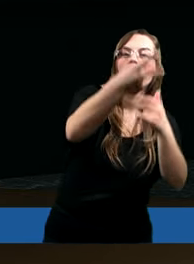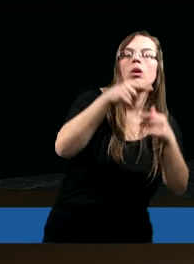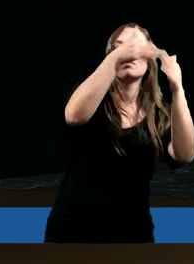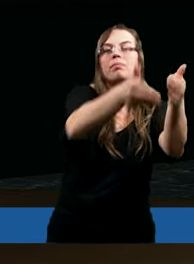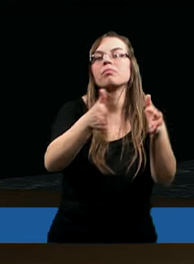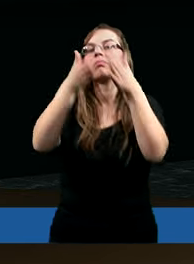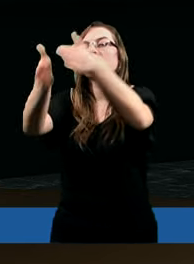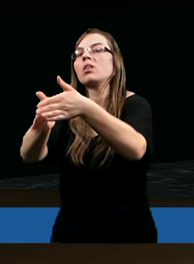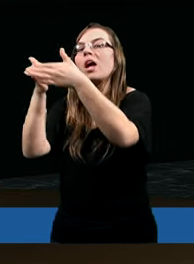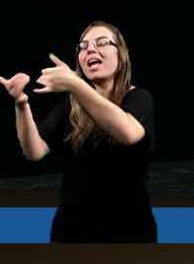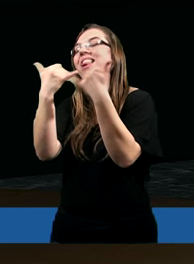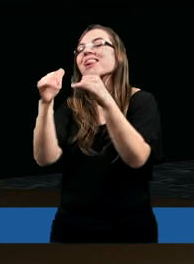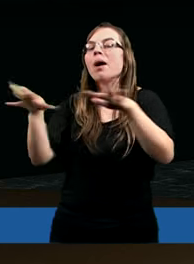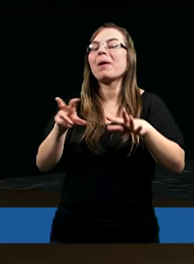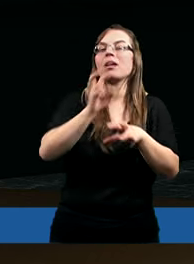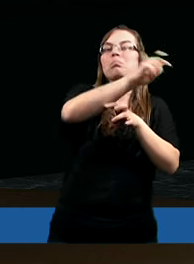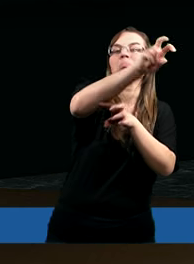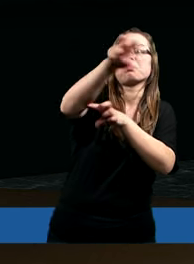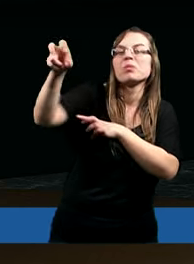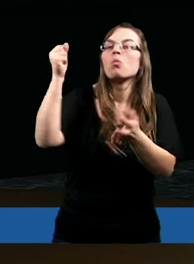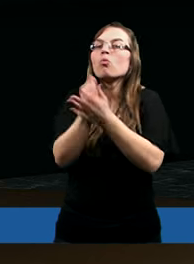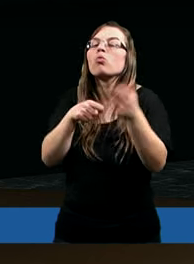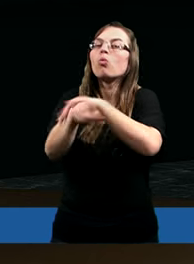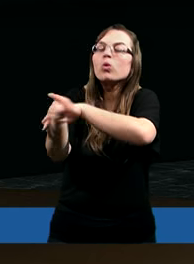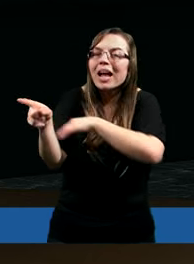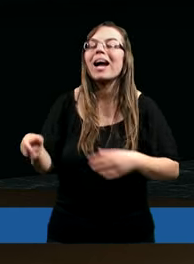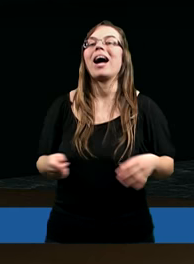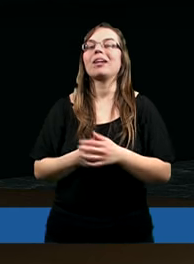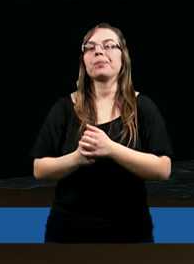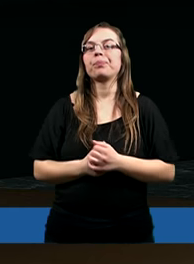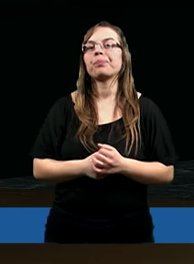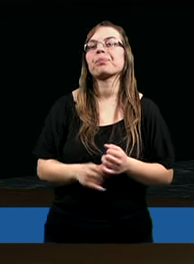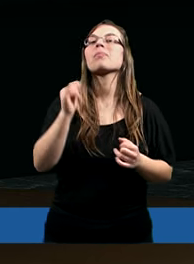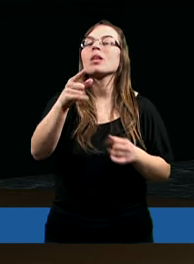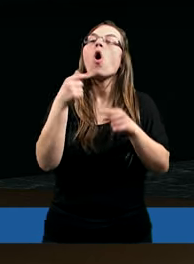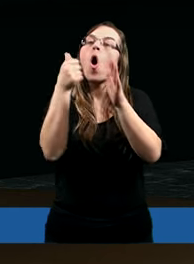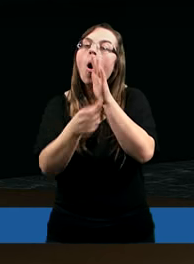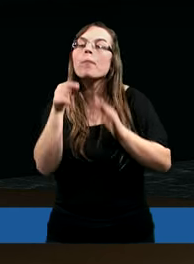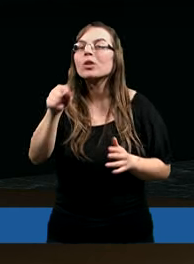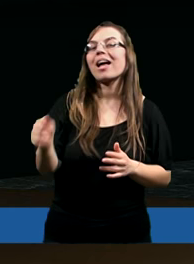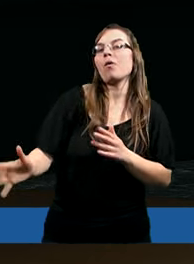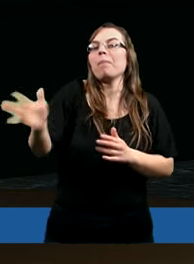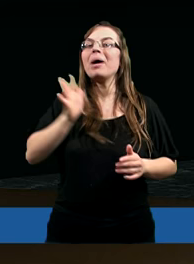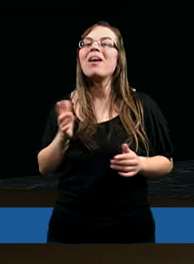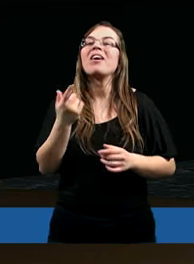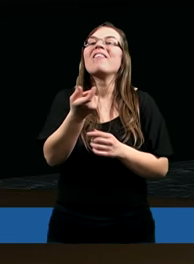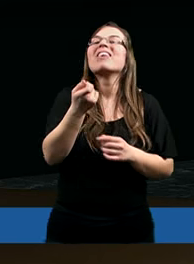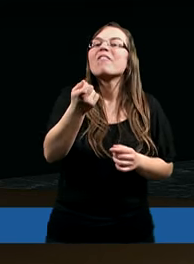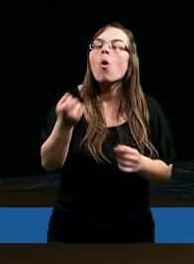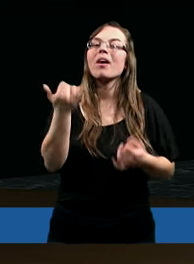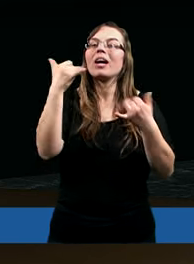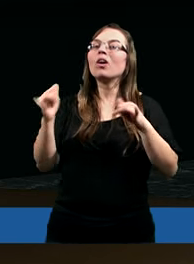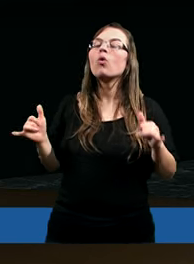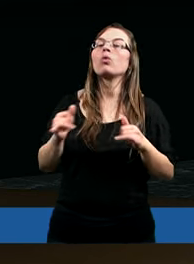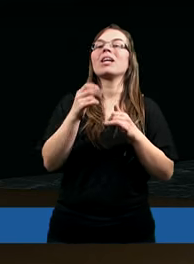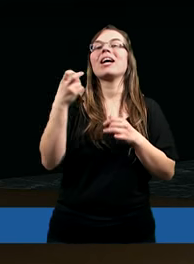drugiego, aby znaleźć tam jakąś doczesną ostoję. Oprócz tego były wywoływane